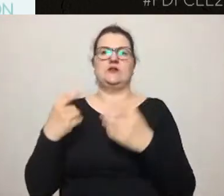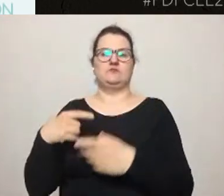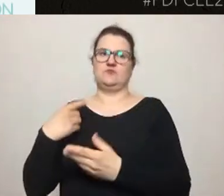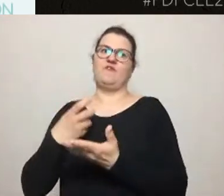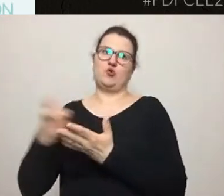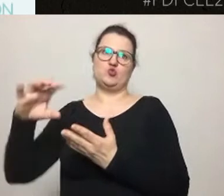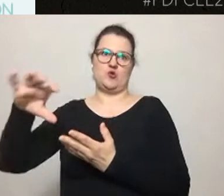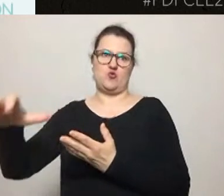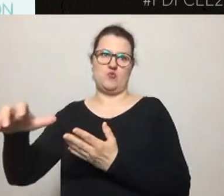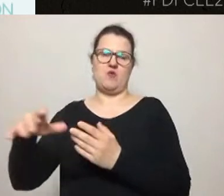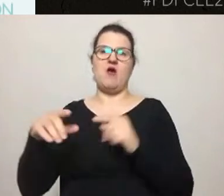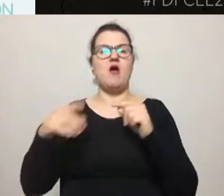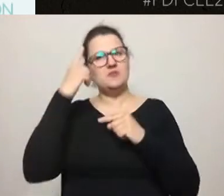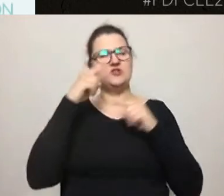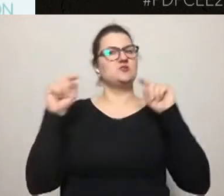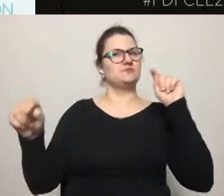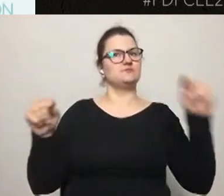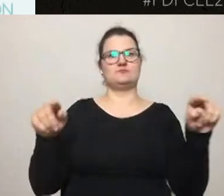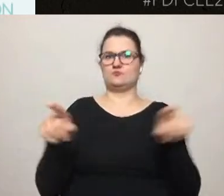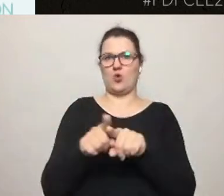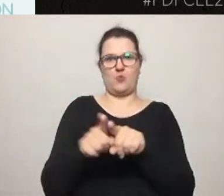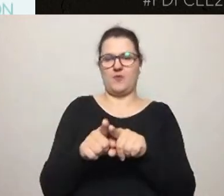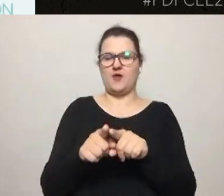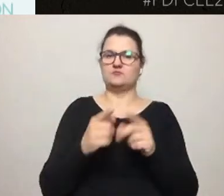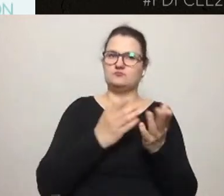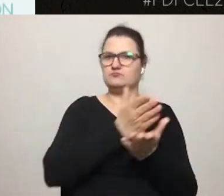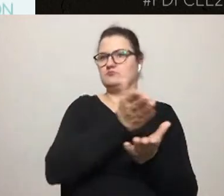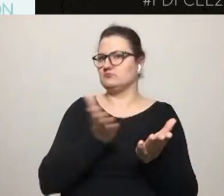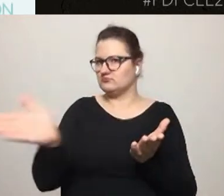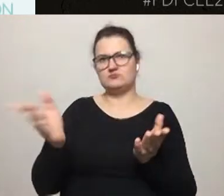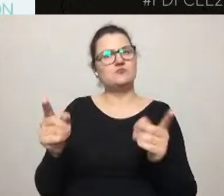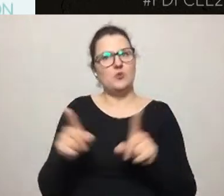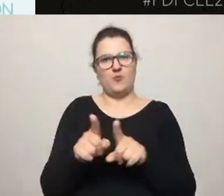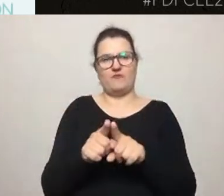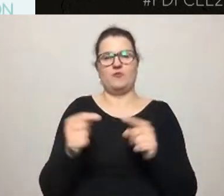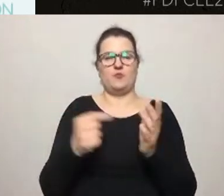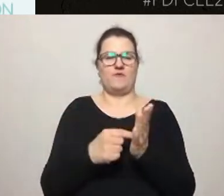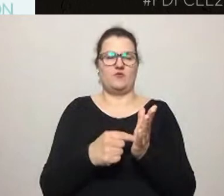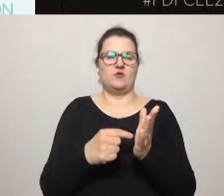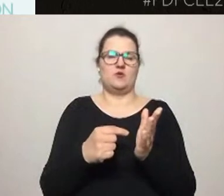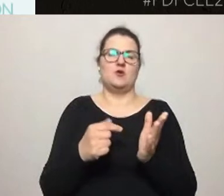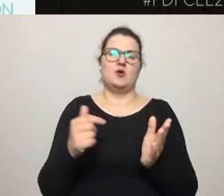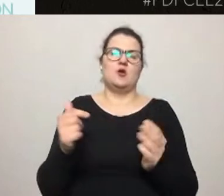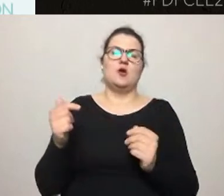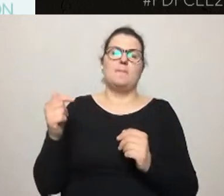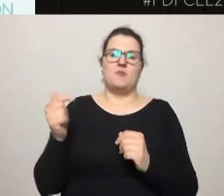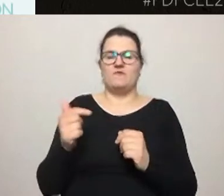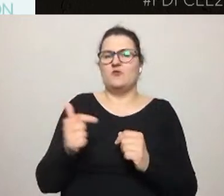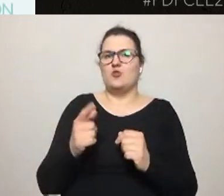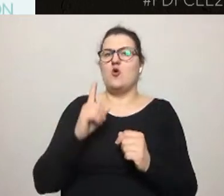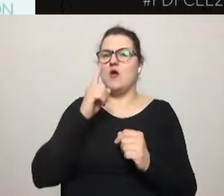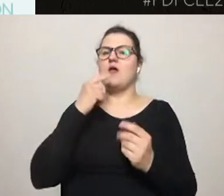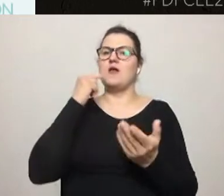ścieżki komunikacji powinny być stosowane, ale dotarcie do osób o niskim zainteresowaniu sprawami publicznymi.